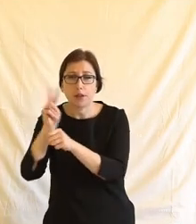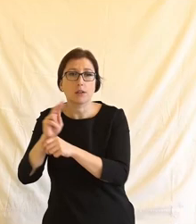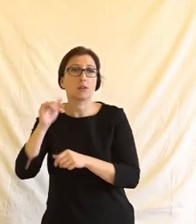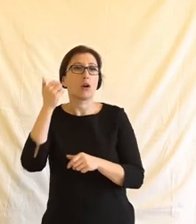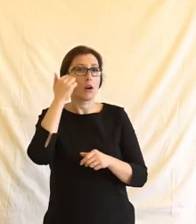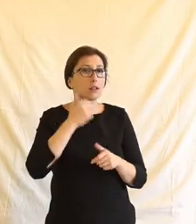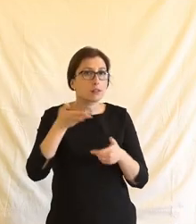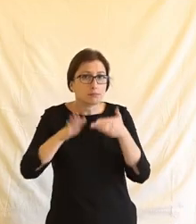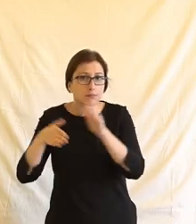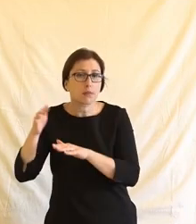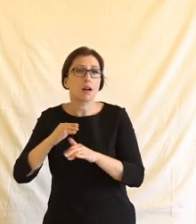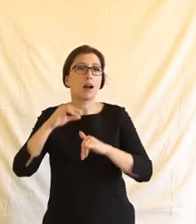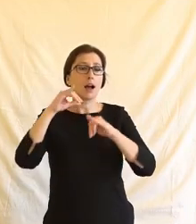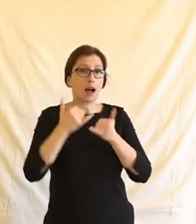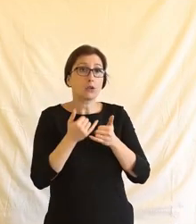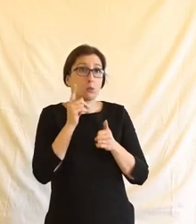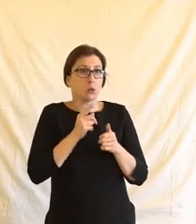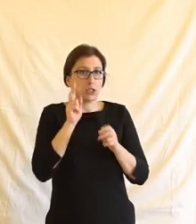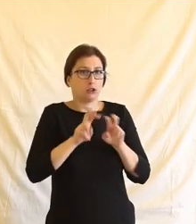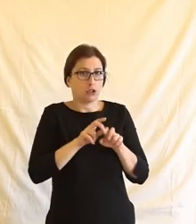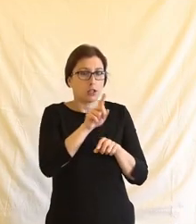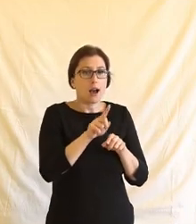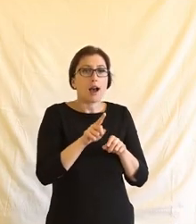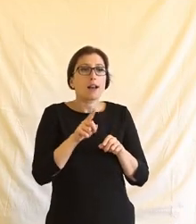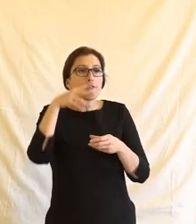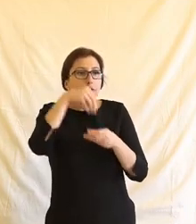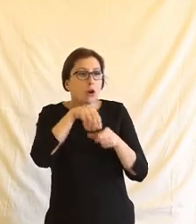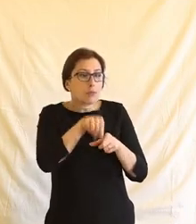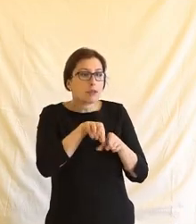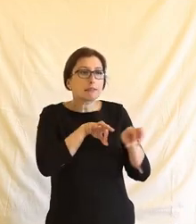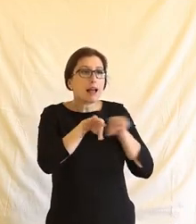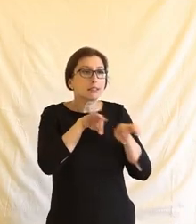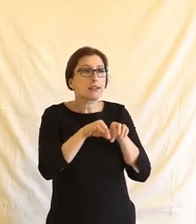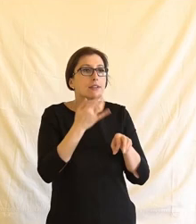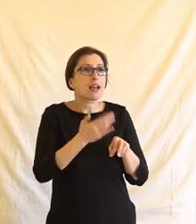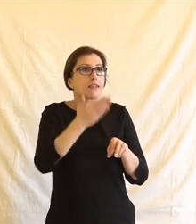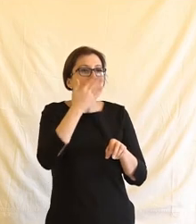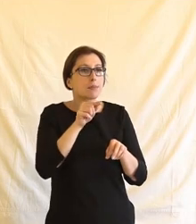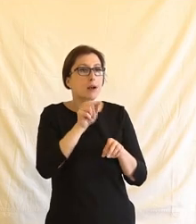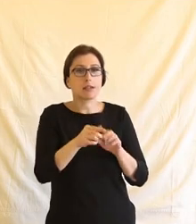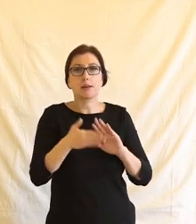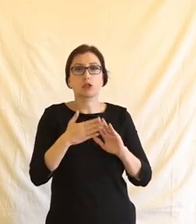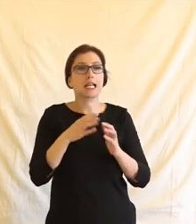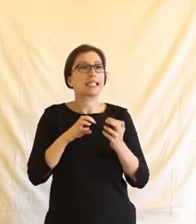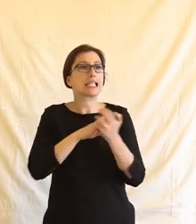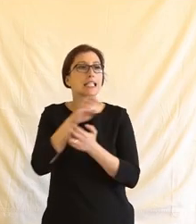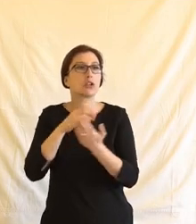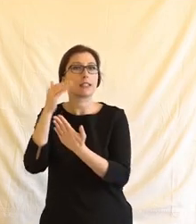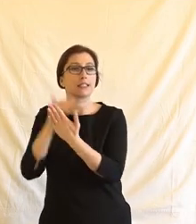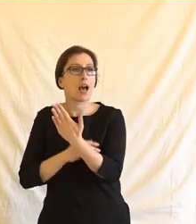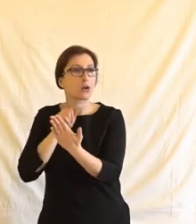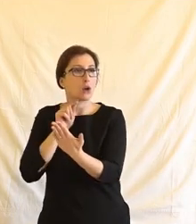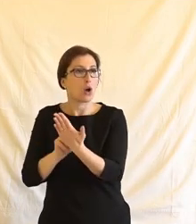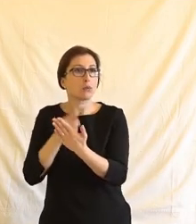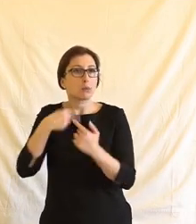umírající lidi, nějaký analýzy a tak dále, ale nenastavujme v tu dobu, jak má vypadat podoba třeba krizového zákona prostě